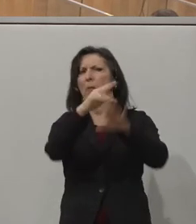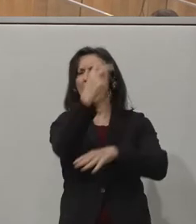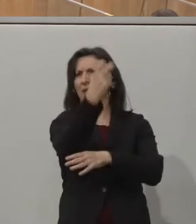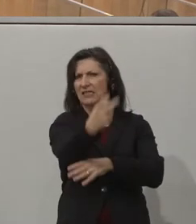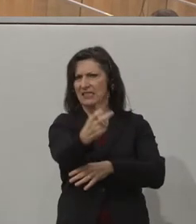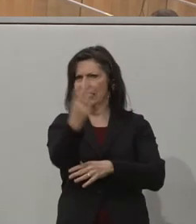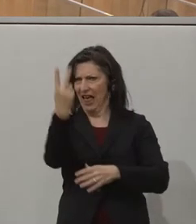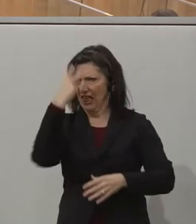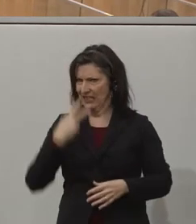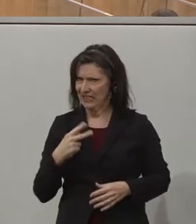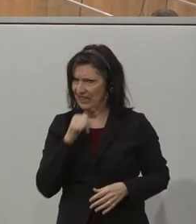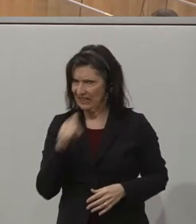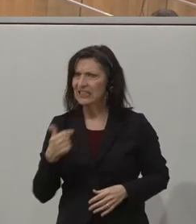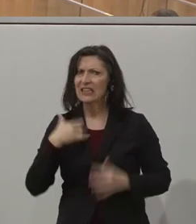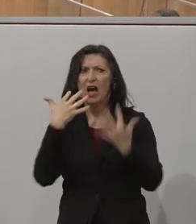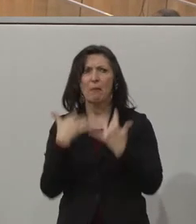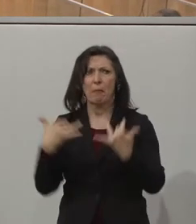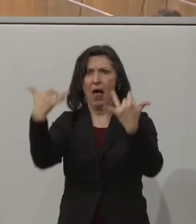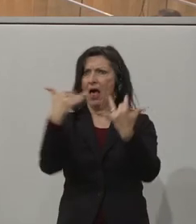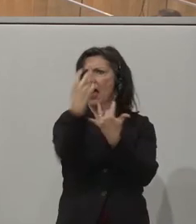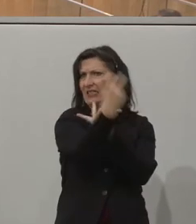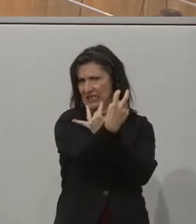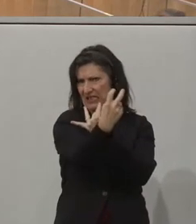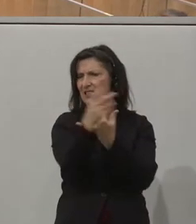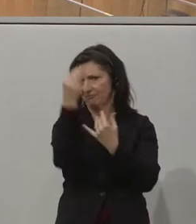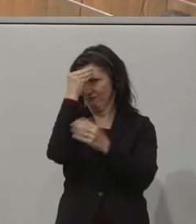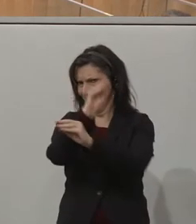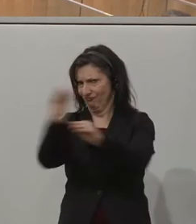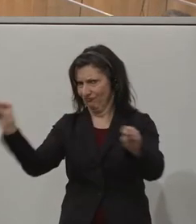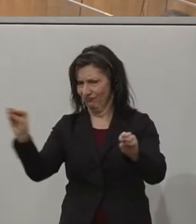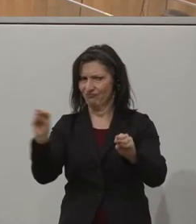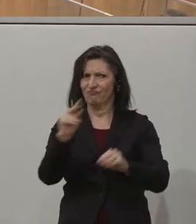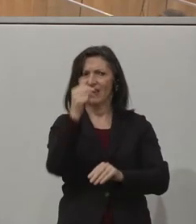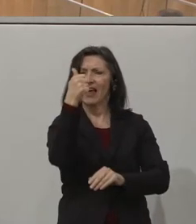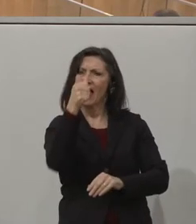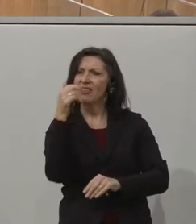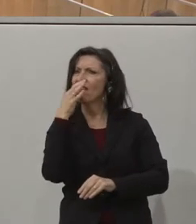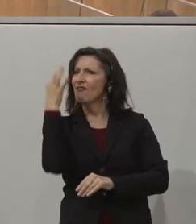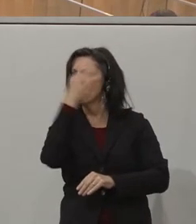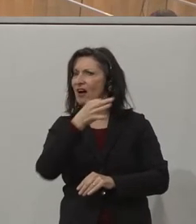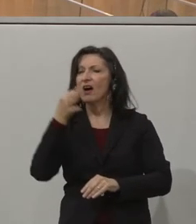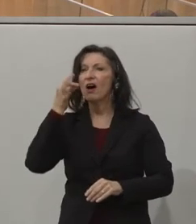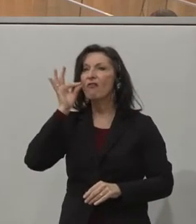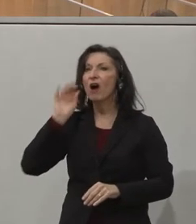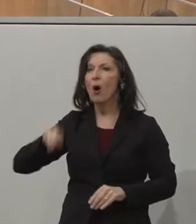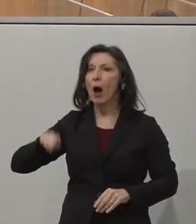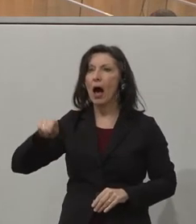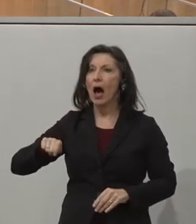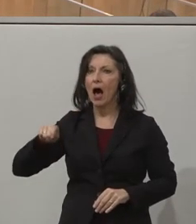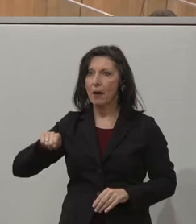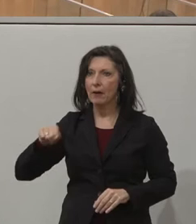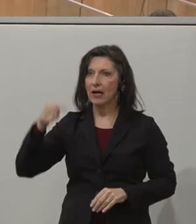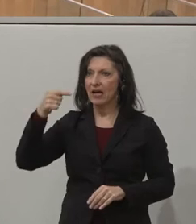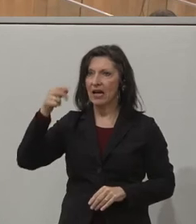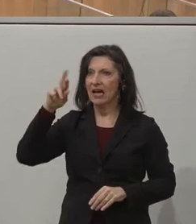nicht sehen und nur hören, ich sitze jetzt also im Plenum und gebe eine Frage weiter von der Frau Abgeordneten Heike